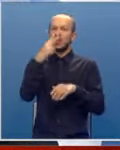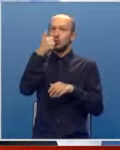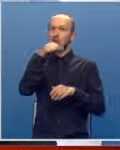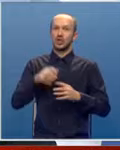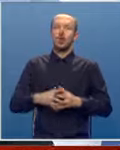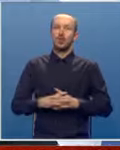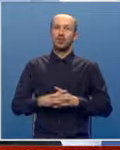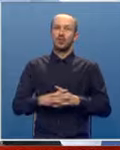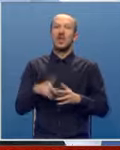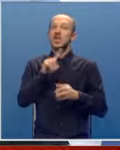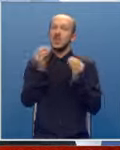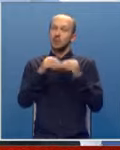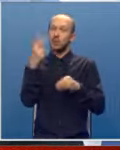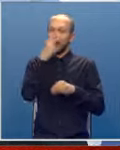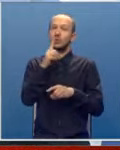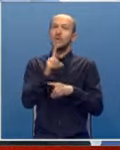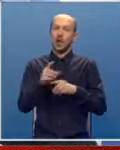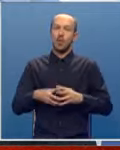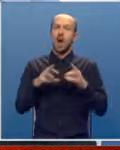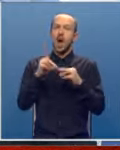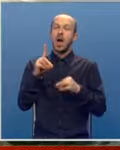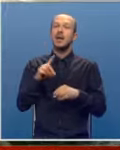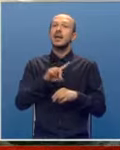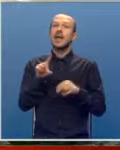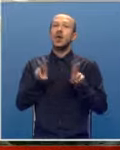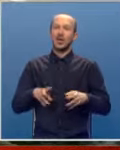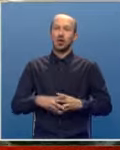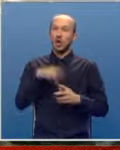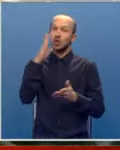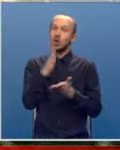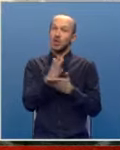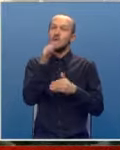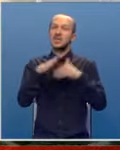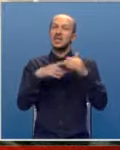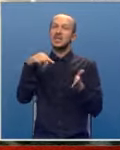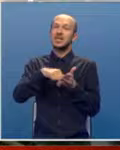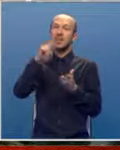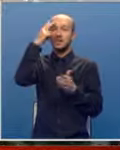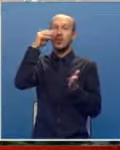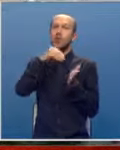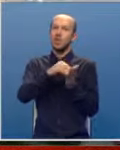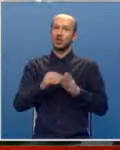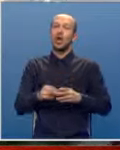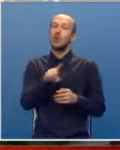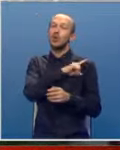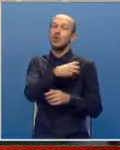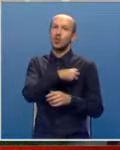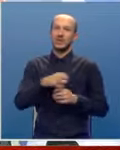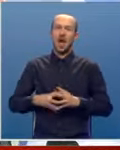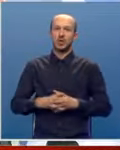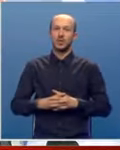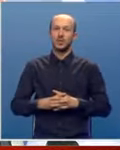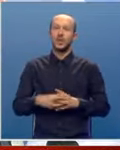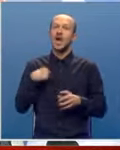šta ćemo. Ušte nije spuno, naravno da moramo, ali vrlo nekorektno. Riječ je bilo i o izgradnji centralnog spomenobilježja poginulim borcima.